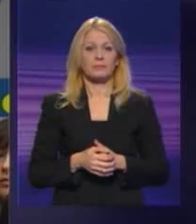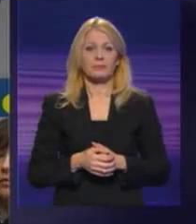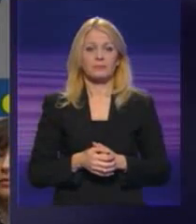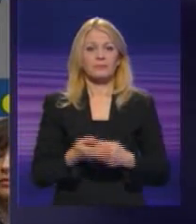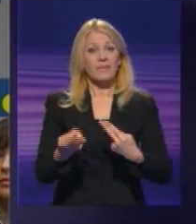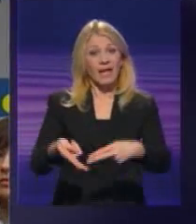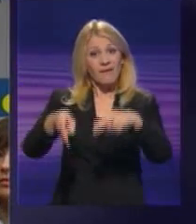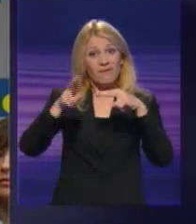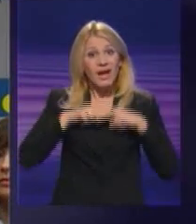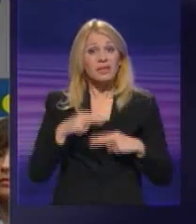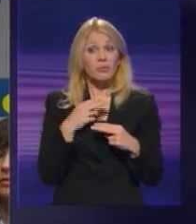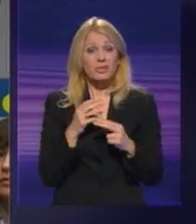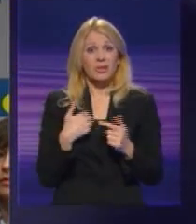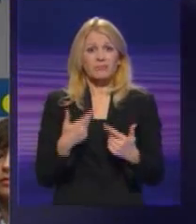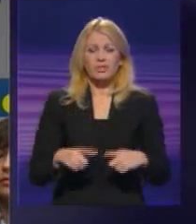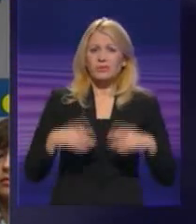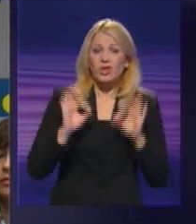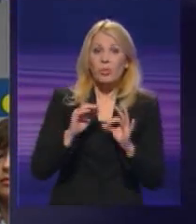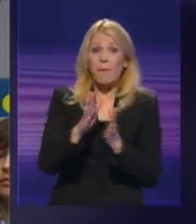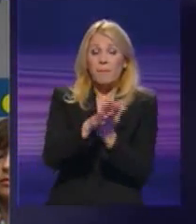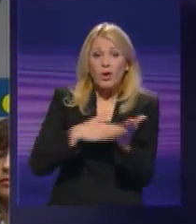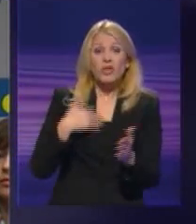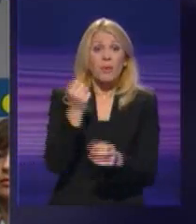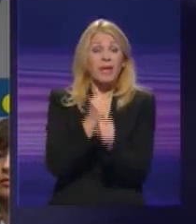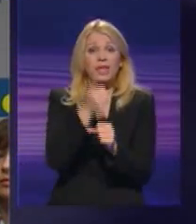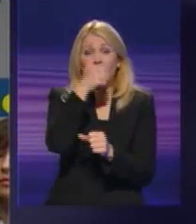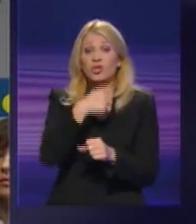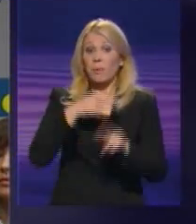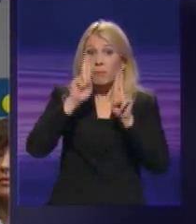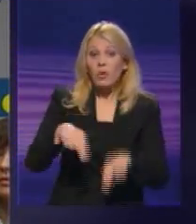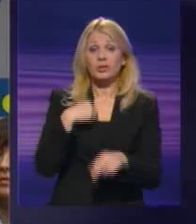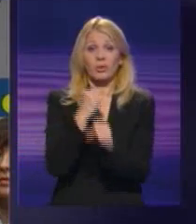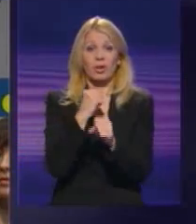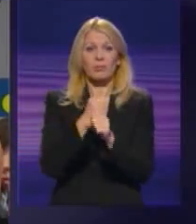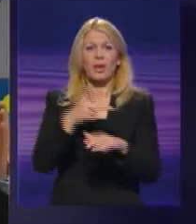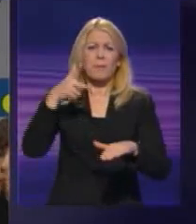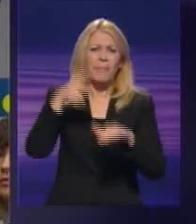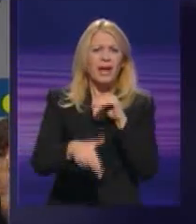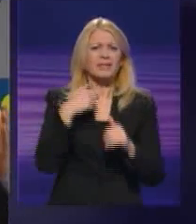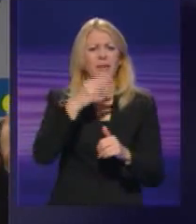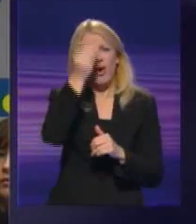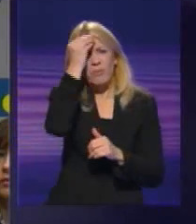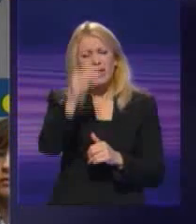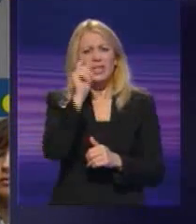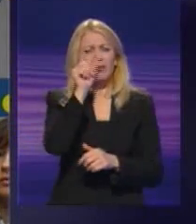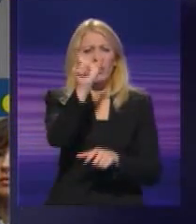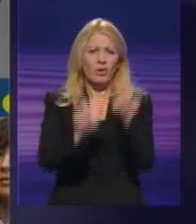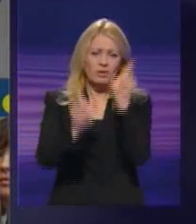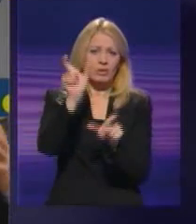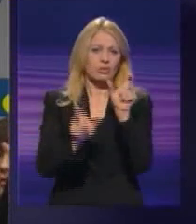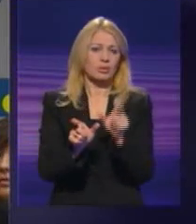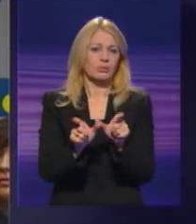Vratimo se u realnost, počnemo da radimo ono što možemo da radimo. Prestanimo da obećavamo ljudima